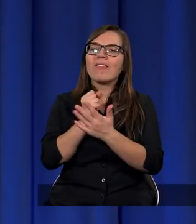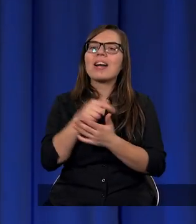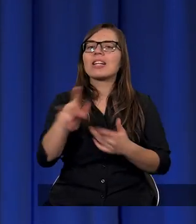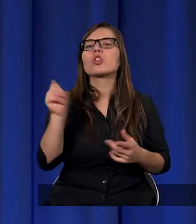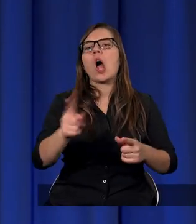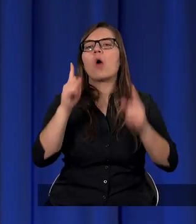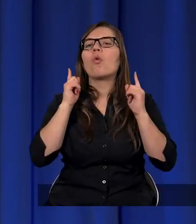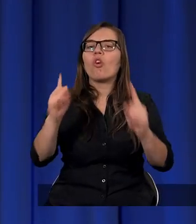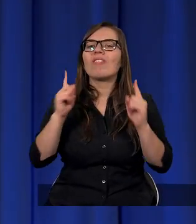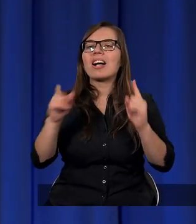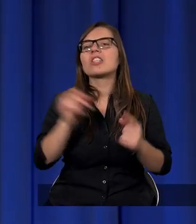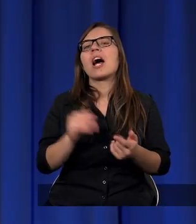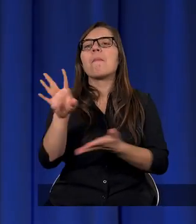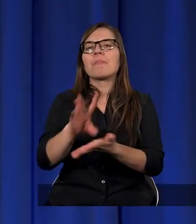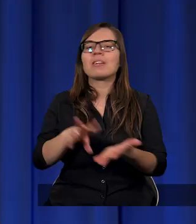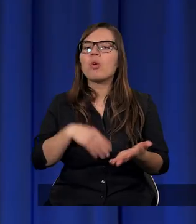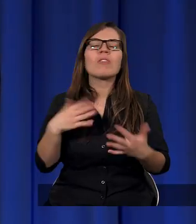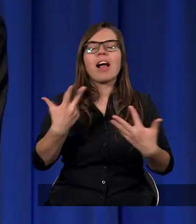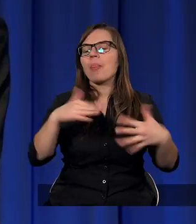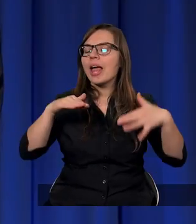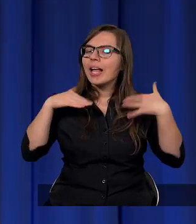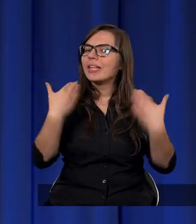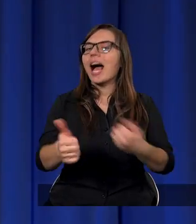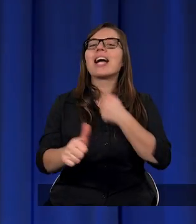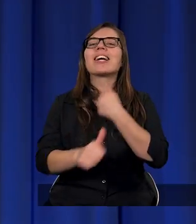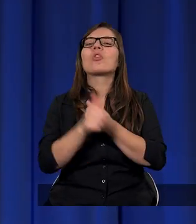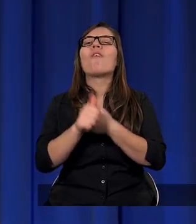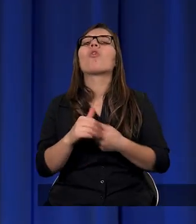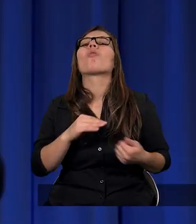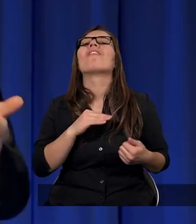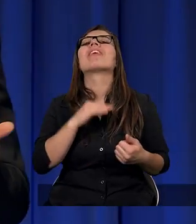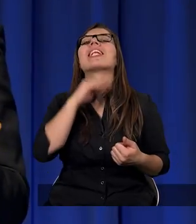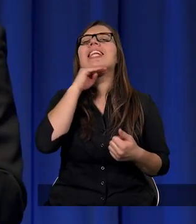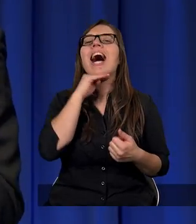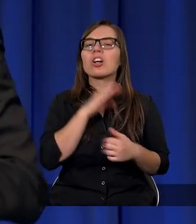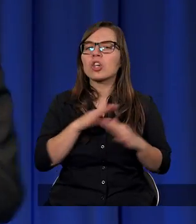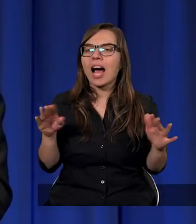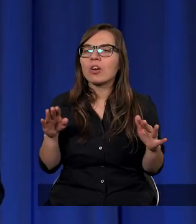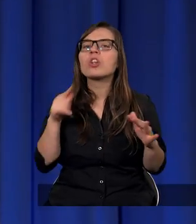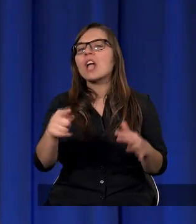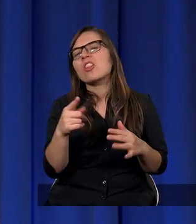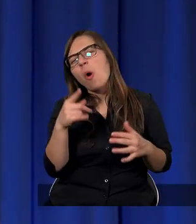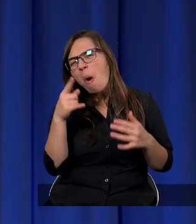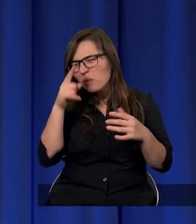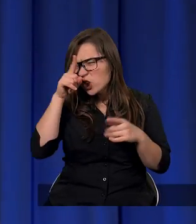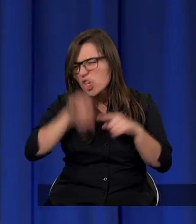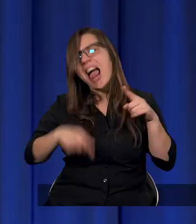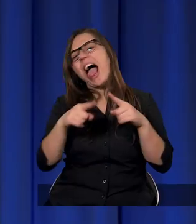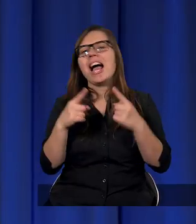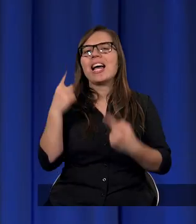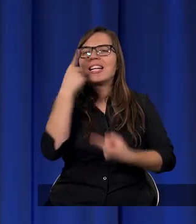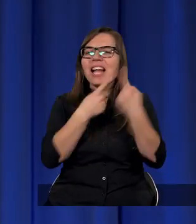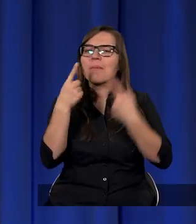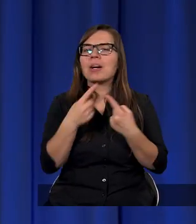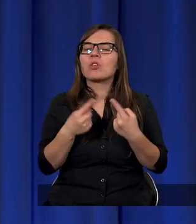uważano, że Biblia nie daje dowodów takich jednoznacznych. Również błędnie rozumowali, że